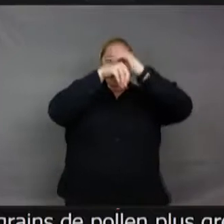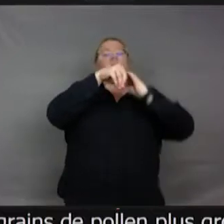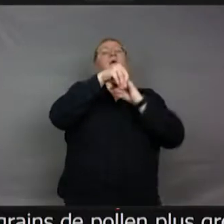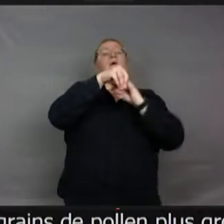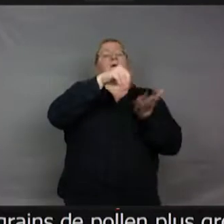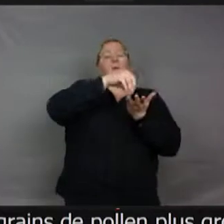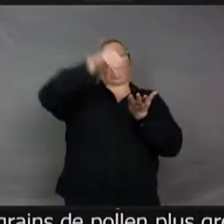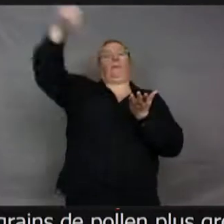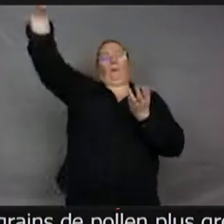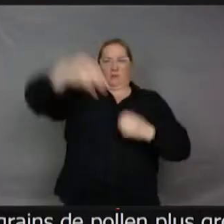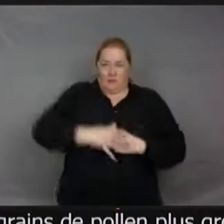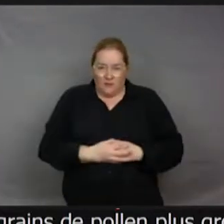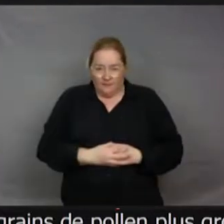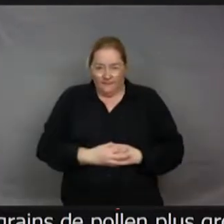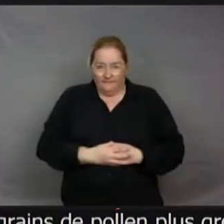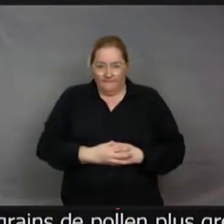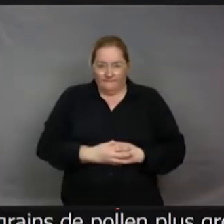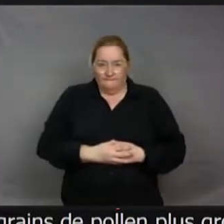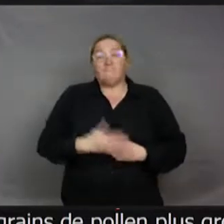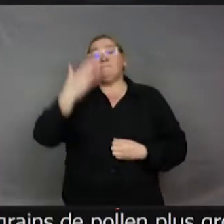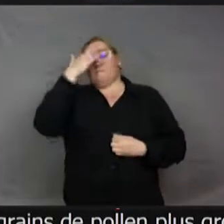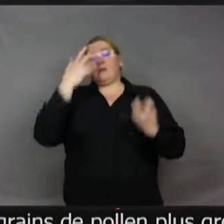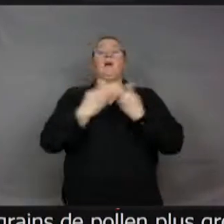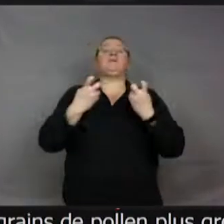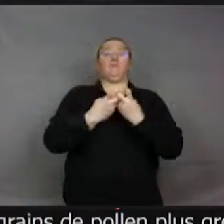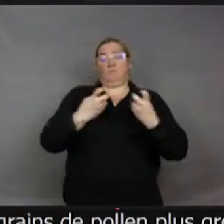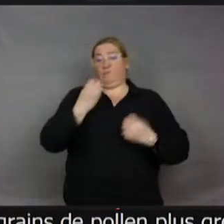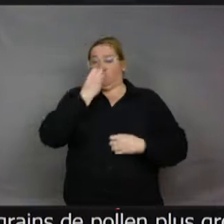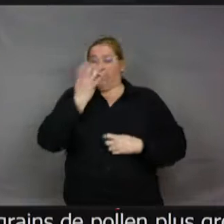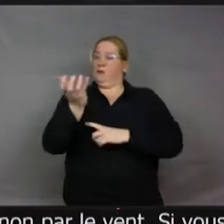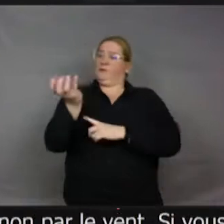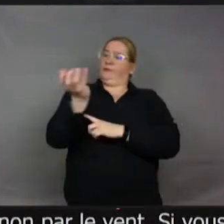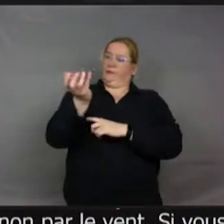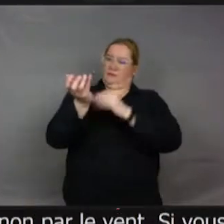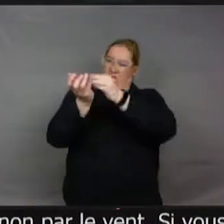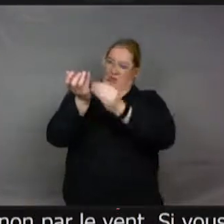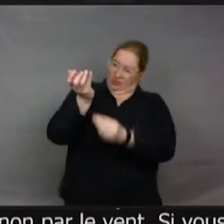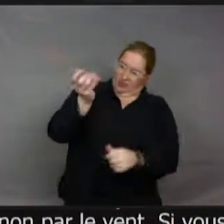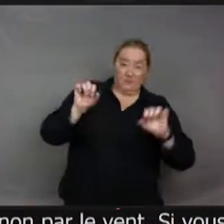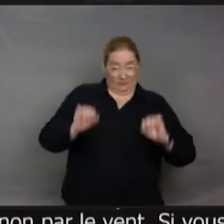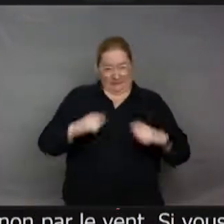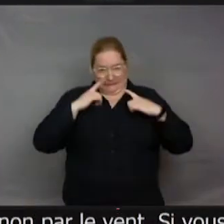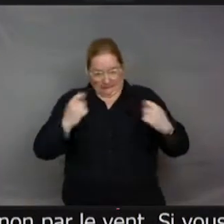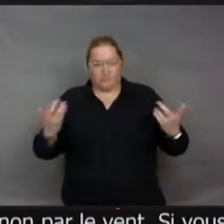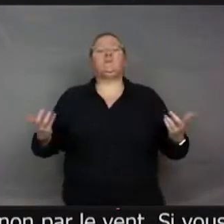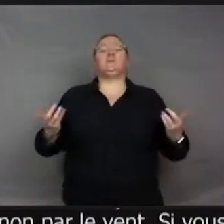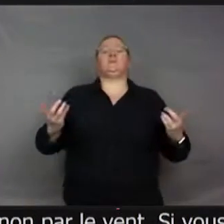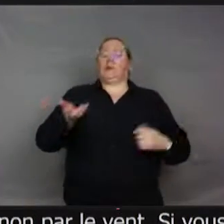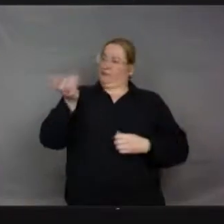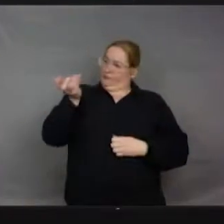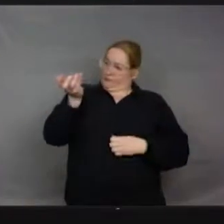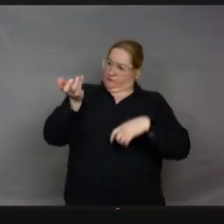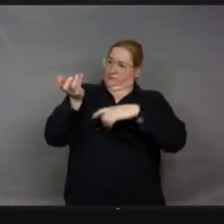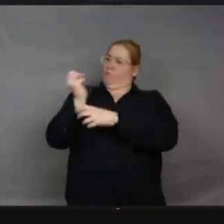vous bougez la fleur, ils tombent par terre. Et donc, ces fleurs utilisent des transporteurs, les insectes, qui vont